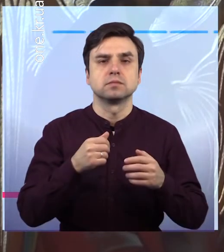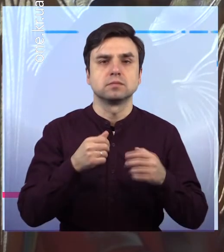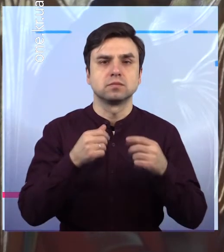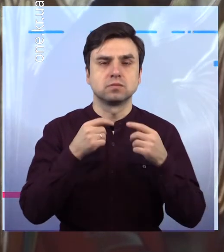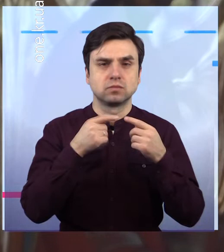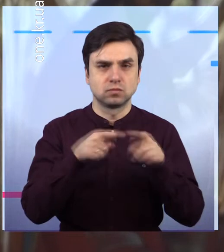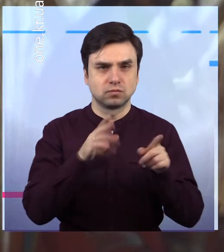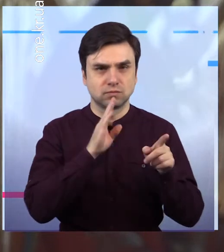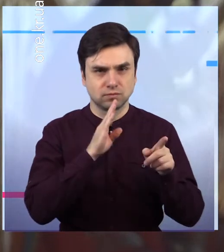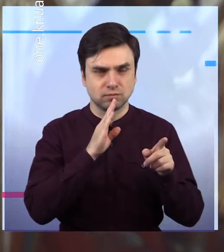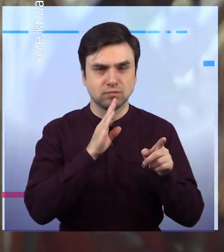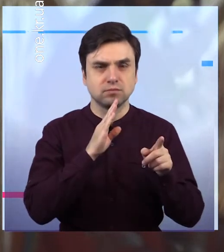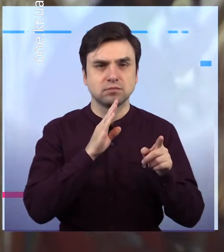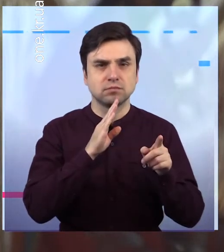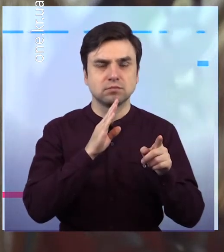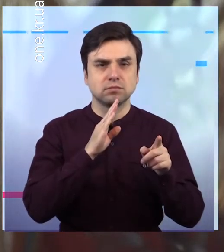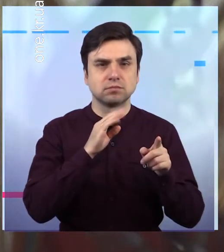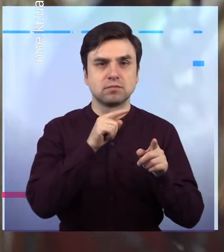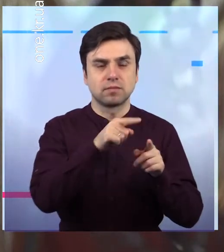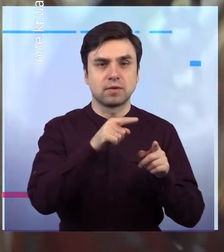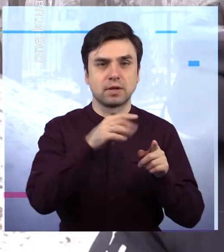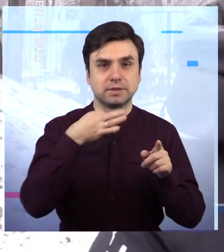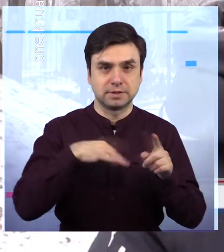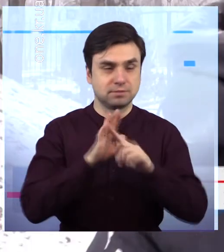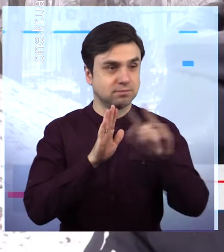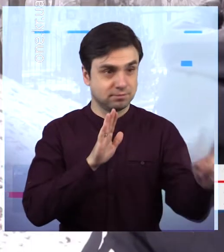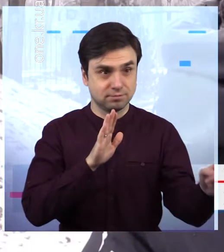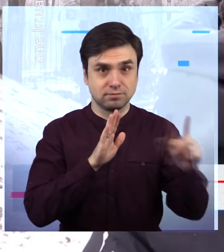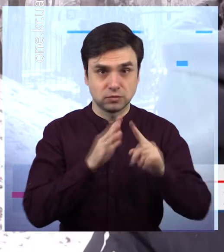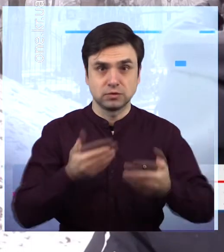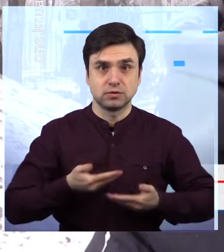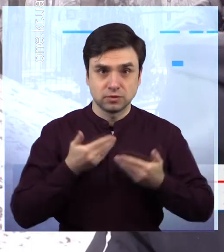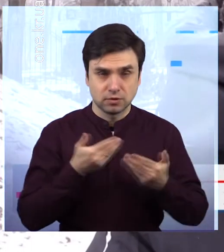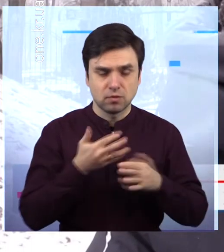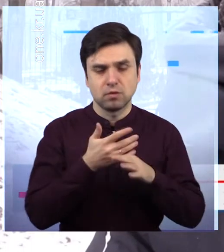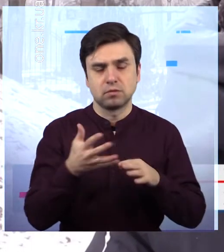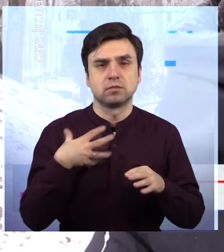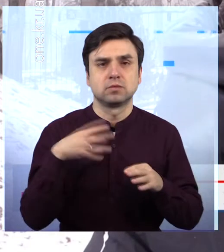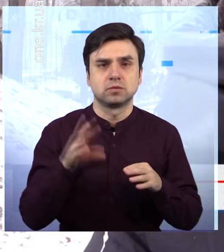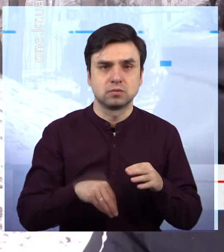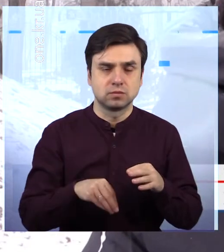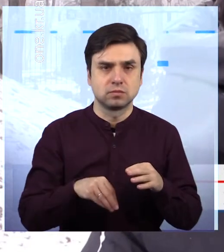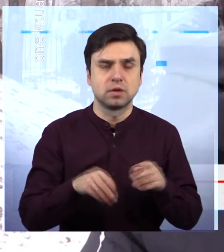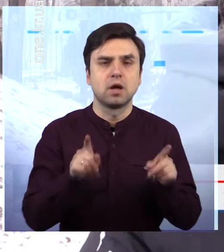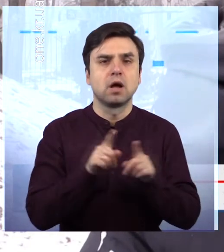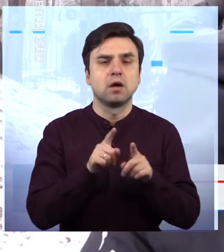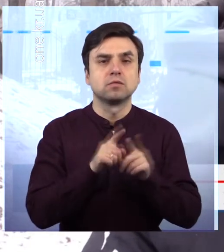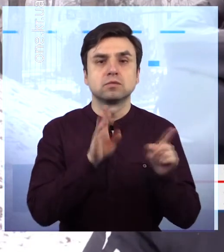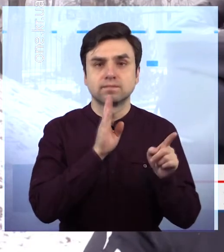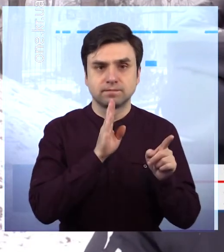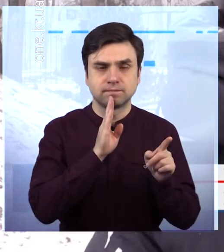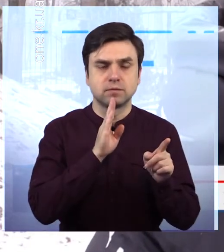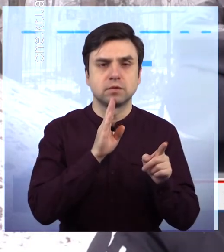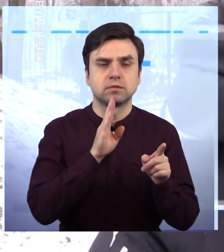особливо в такий тяжкий момент, час, як зараз, життя. І матеріальне, і фізичне, і наші